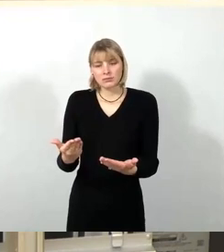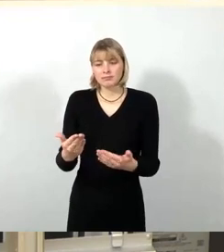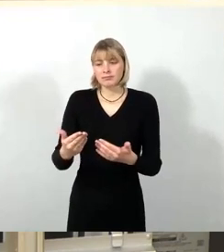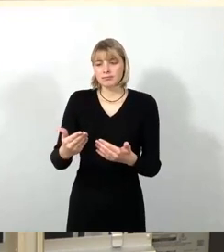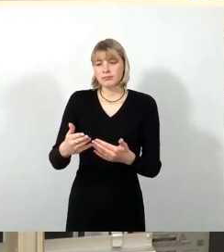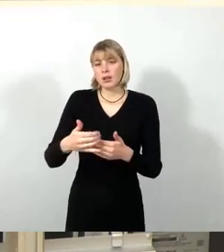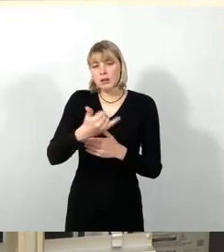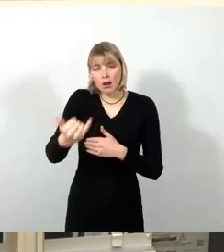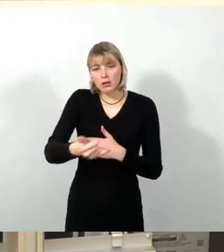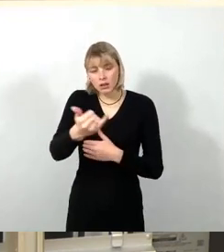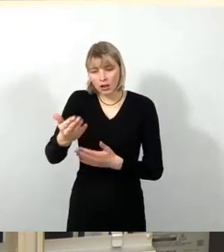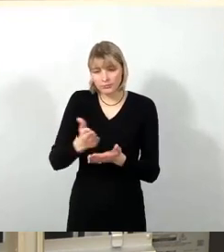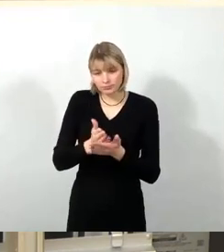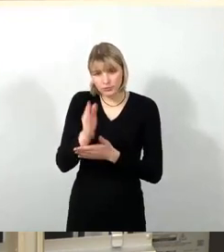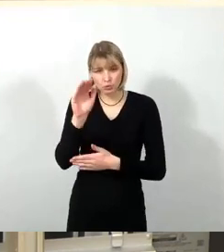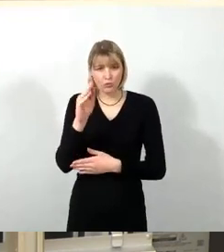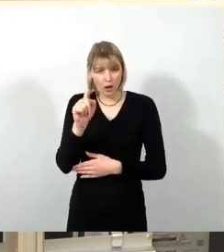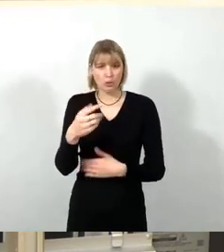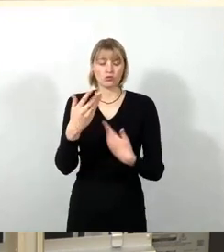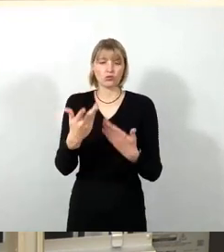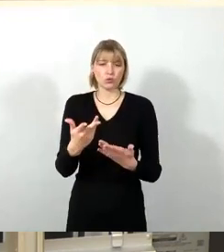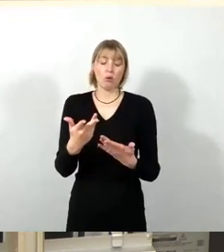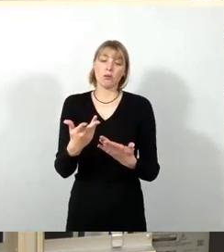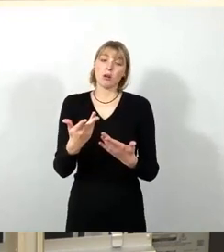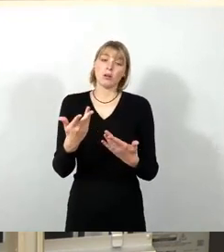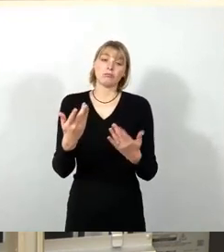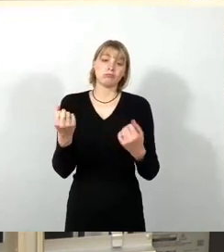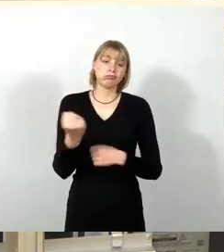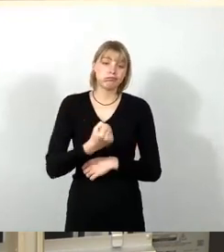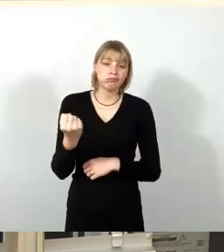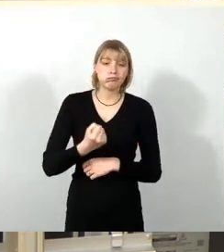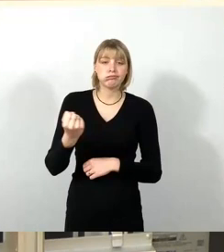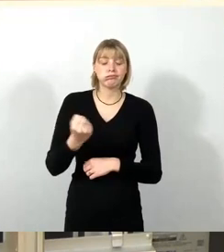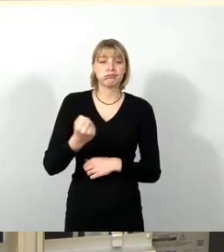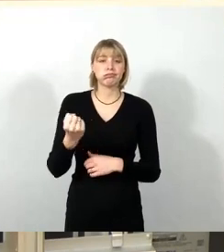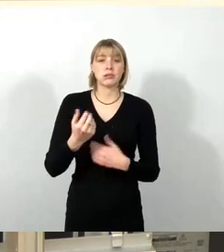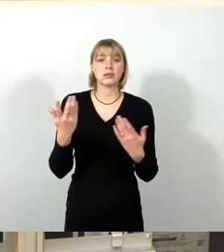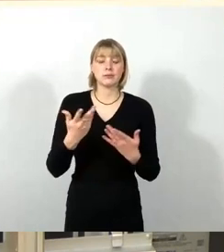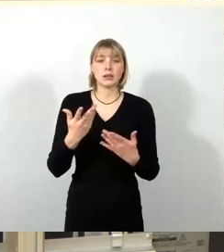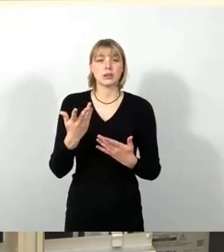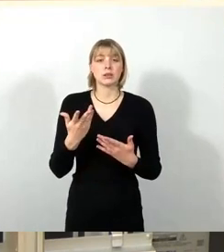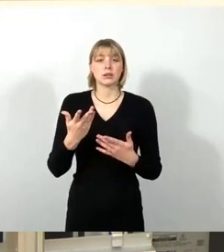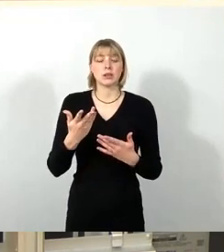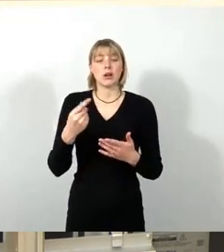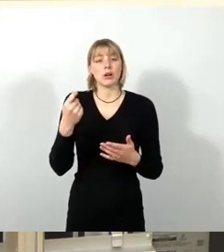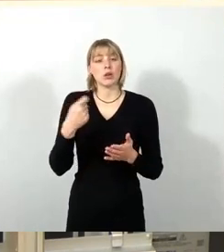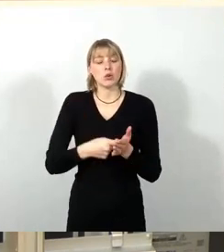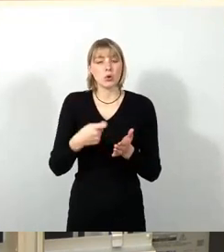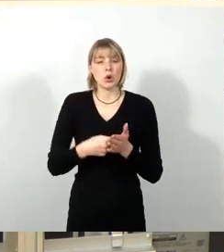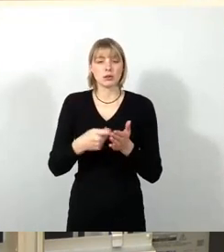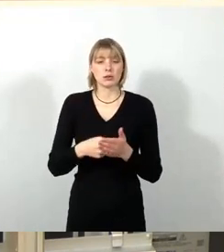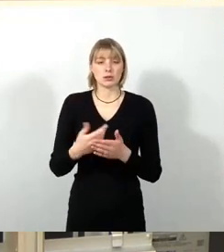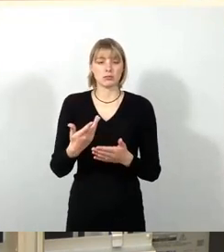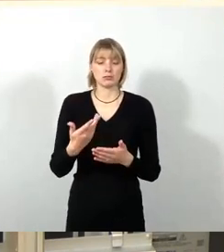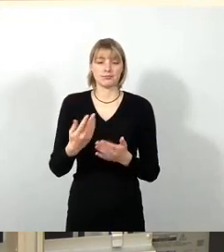begleiten, dramatische Anstiege im sozialen Bereich, was die Kostenseite betrifft. All das